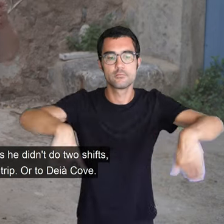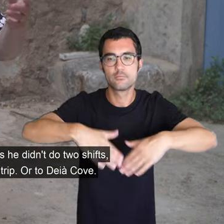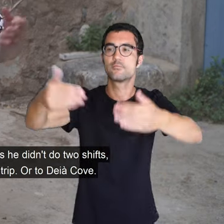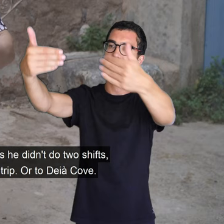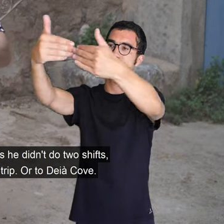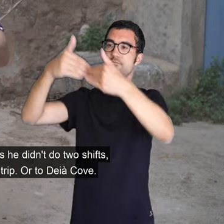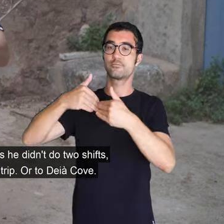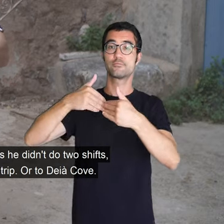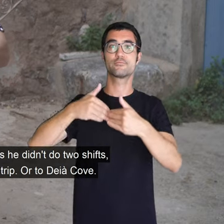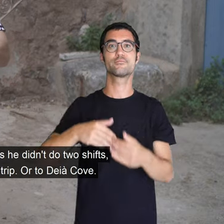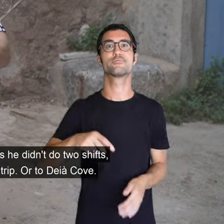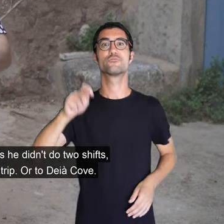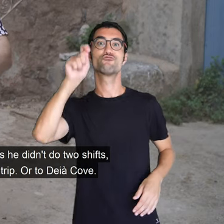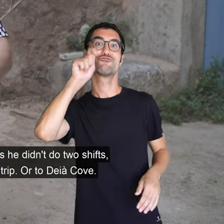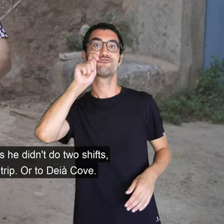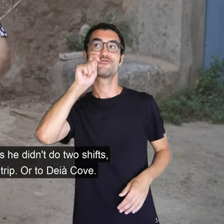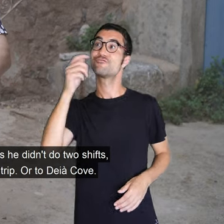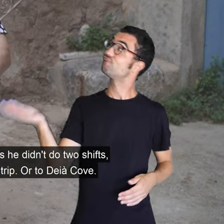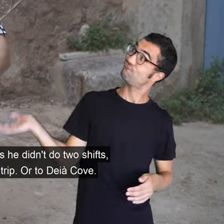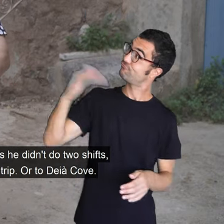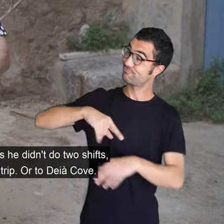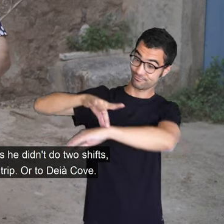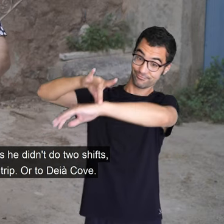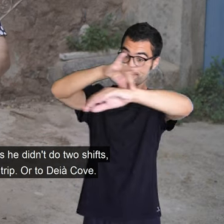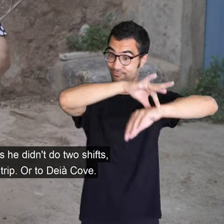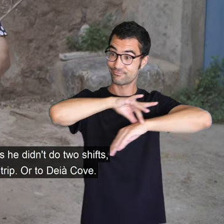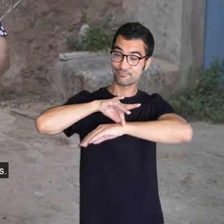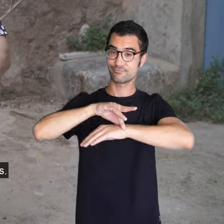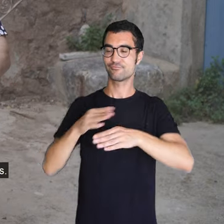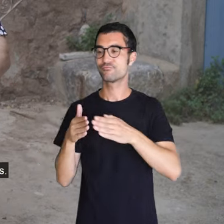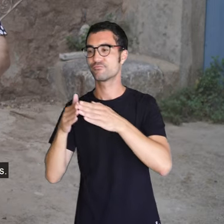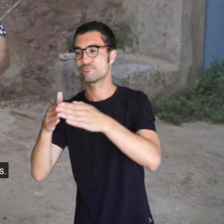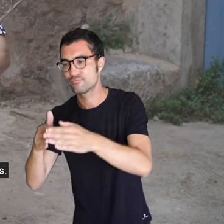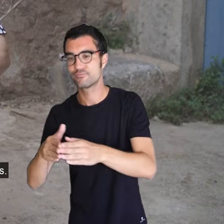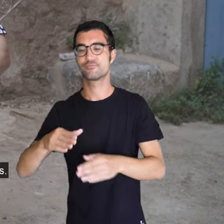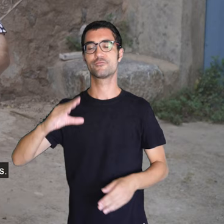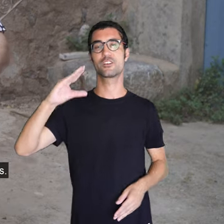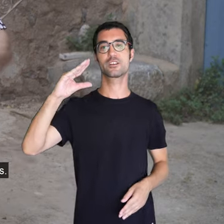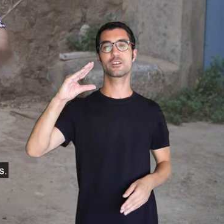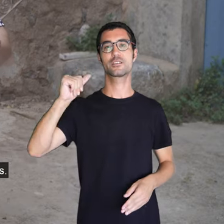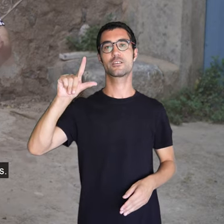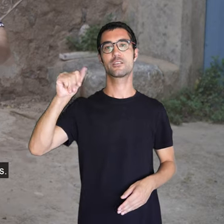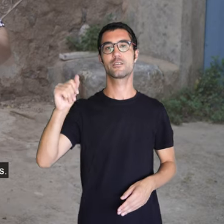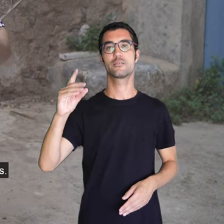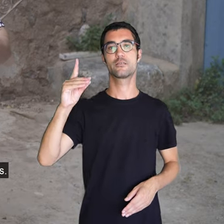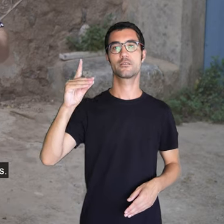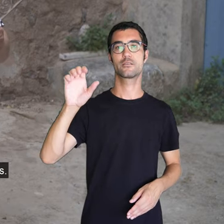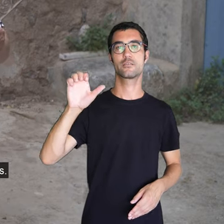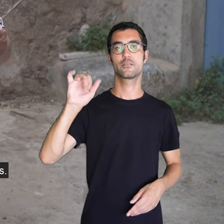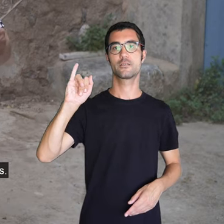estrangers, i se'ls a duó, se a doble, o se cala d'allà, m'entens? i mon pare estava molt